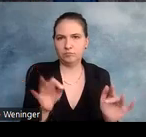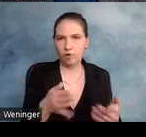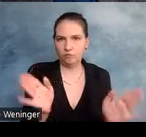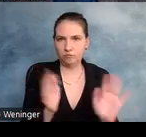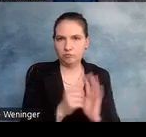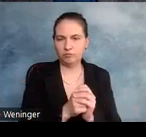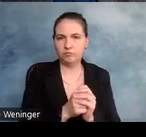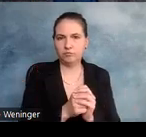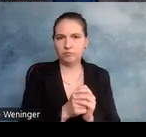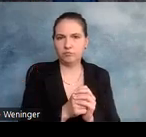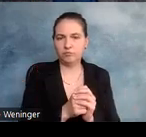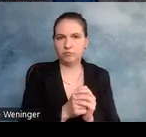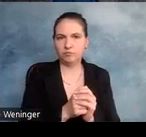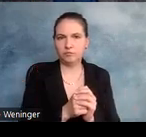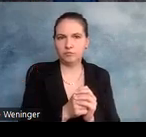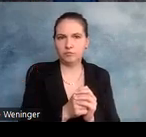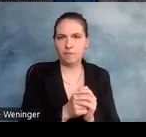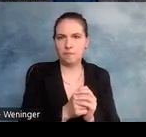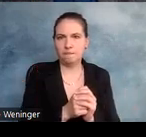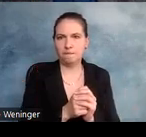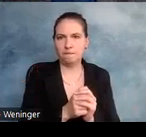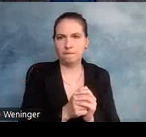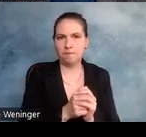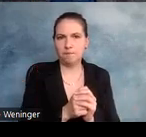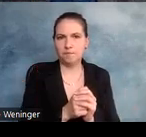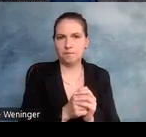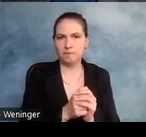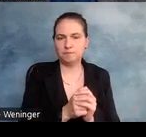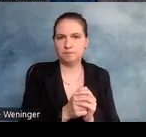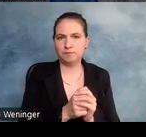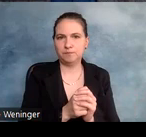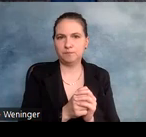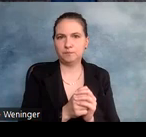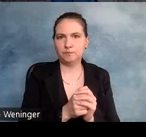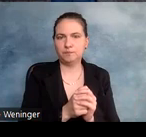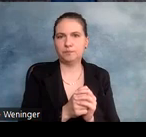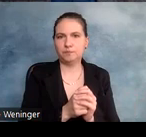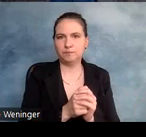schaue mal, dass ich das jetzt auch euch entsprechend zeigen kann.